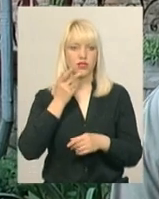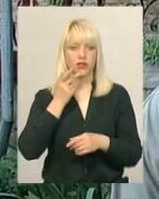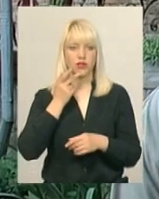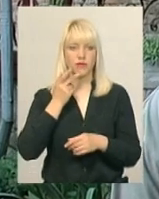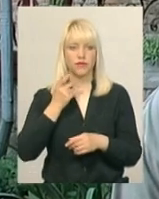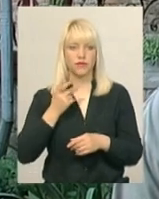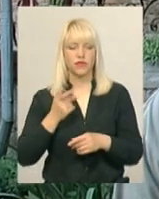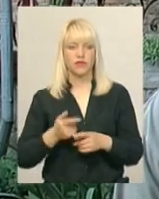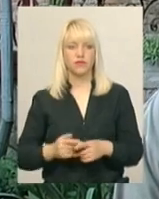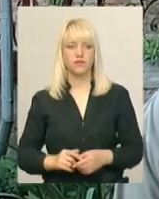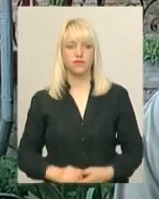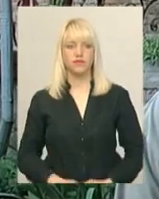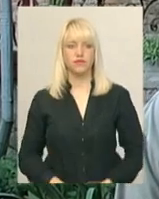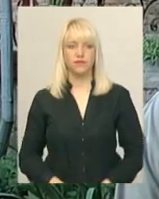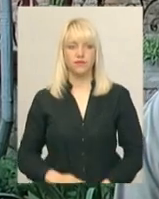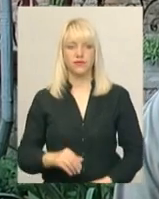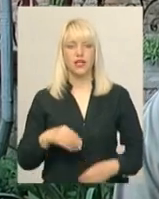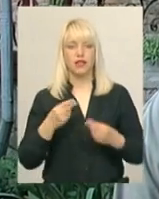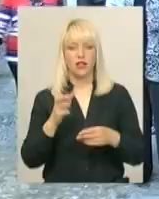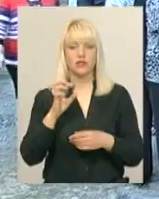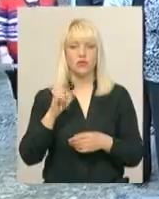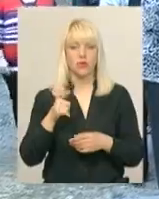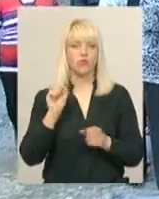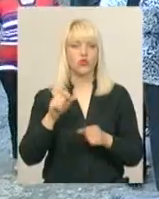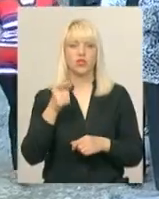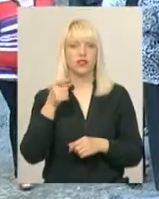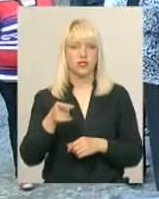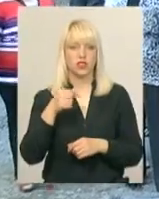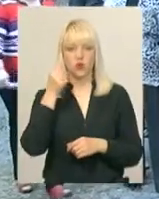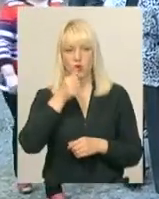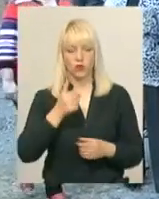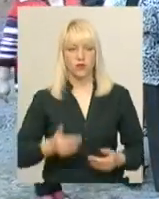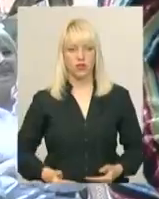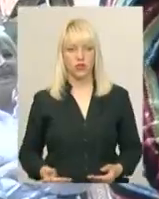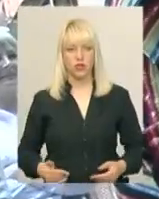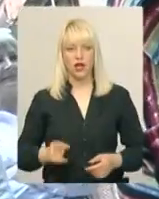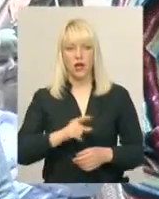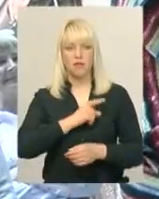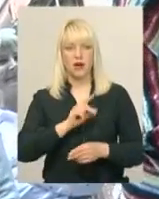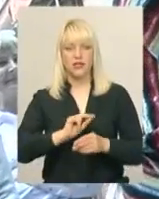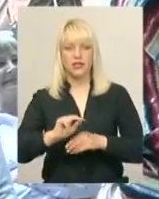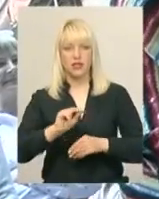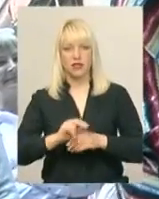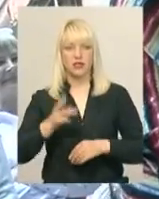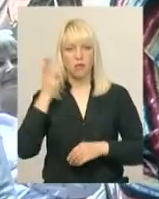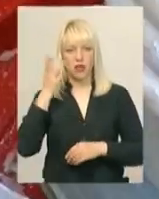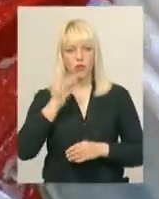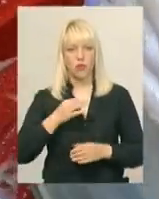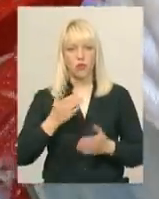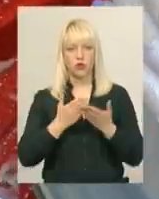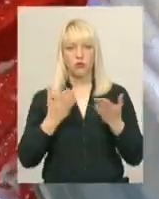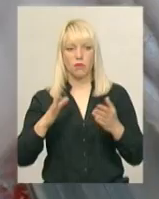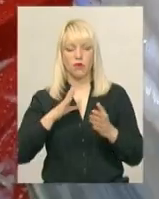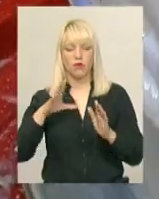Дась Бог, вони і тисячу, і дві тисячі років переживуть. Майстер-клас із гончарства у Хмельницькому обласному художньому музеї відбувся в